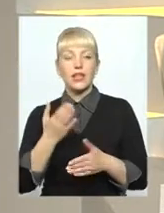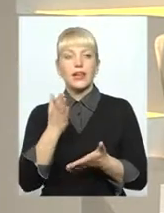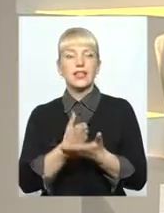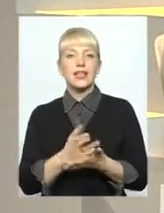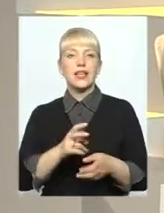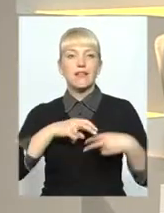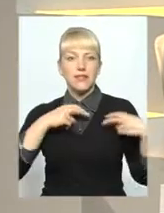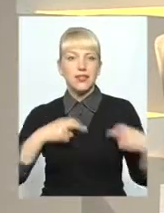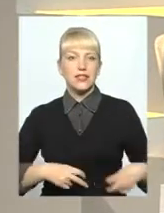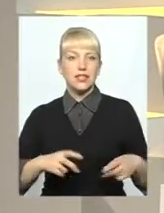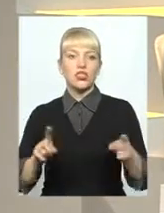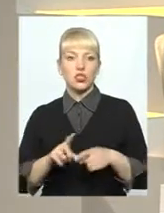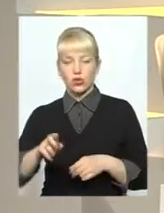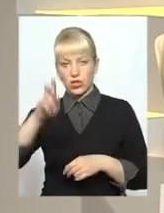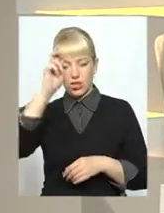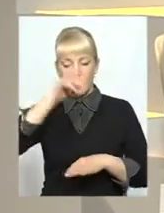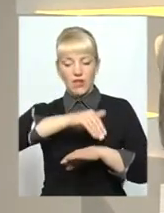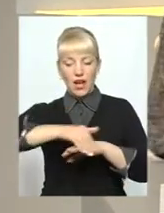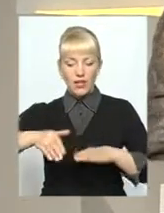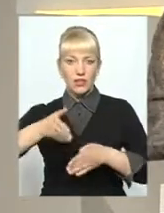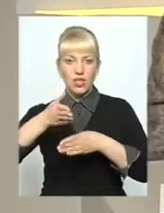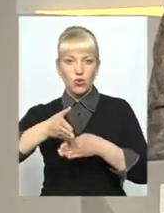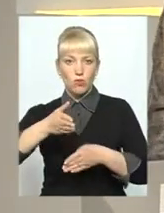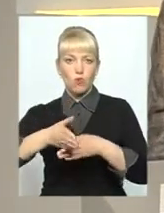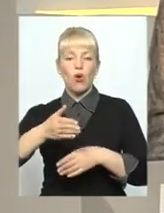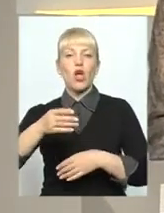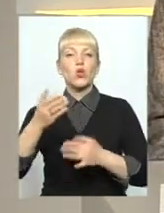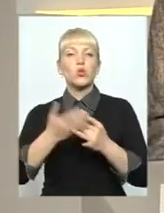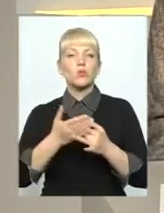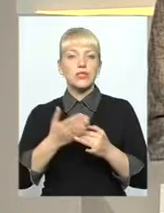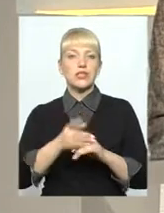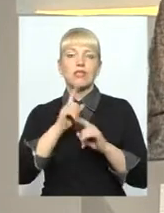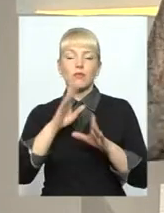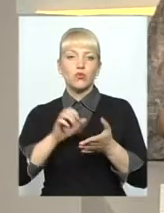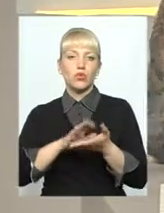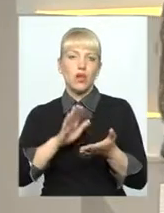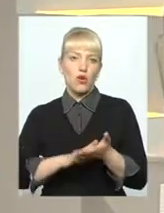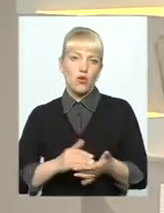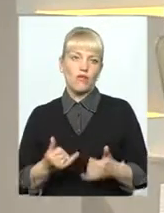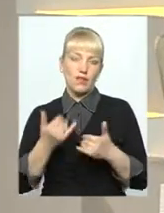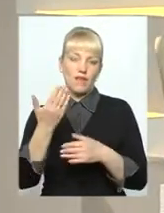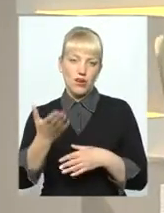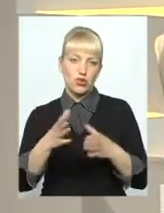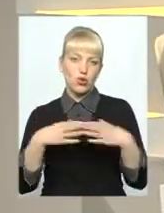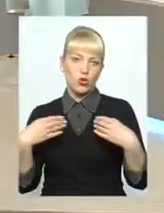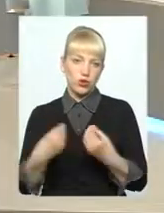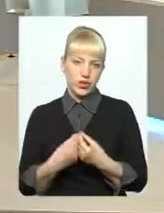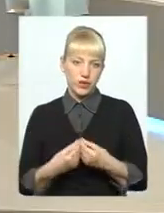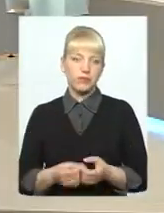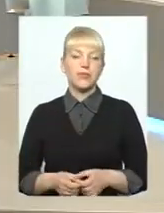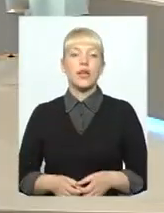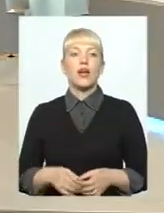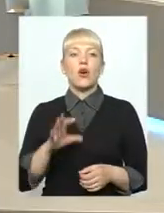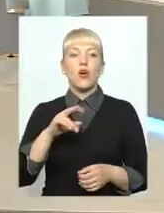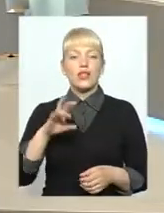ризик, що державна адресна допомога, така як субсидія, не буде нарахована для вашої родини. Пані